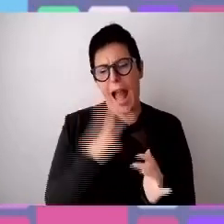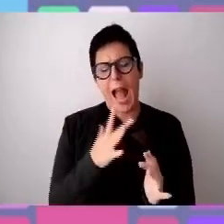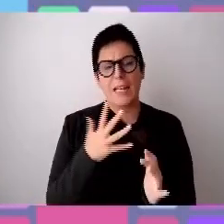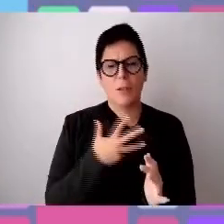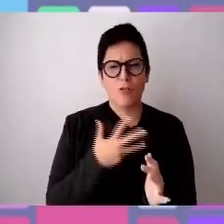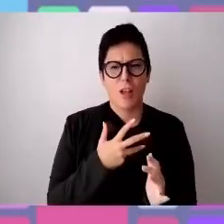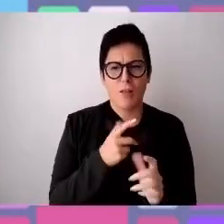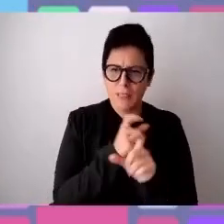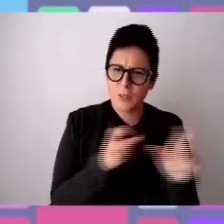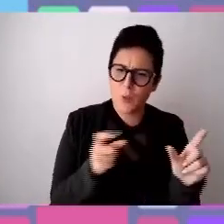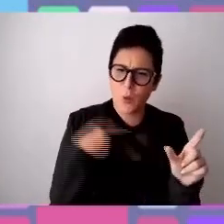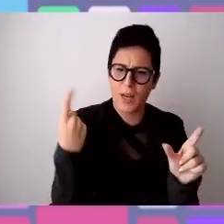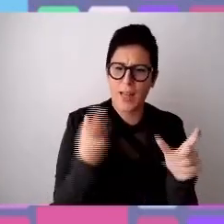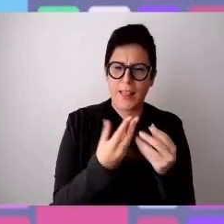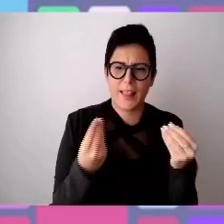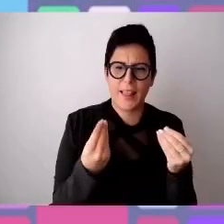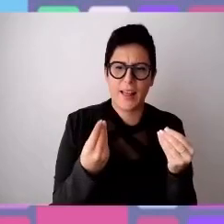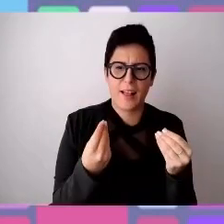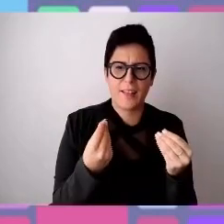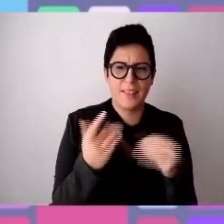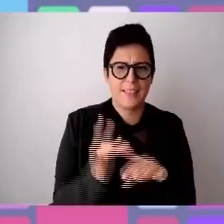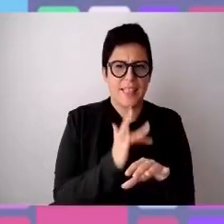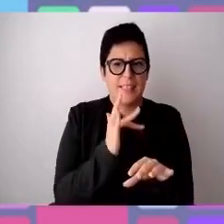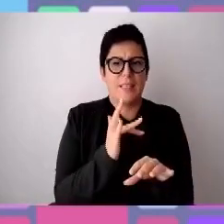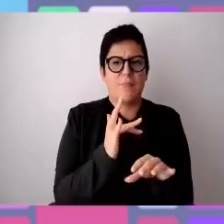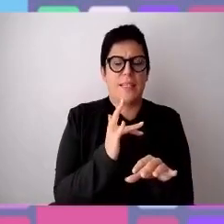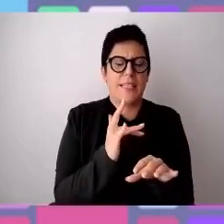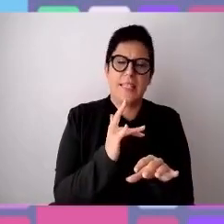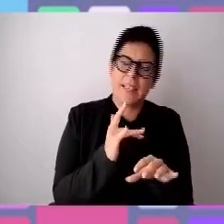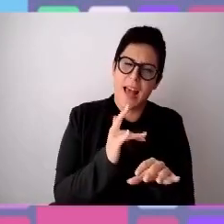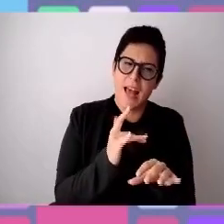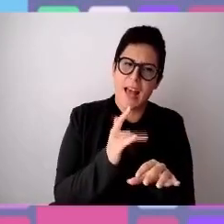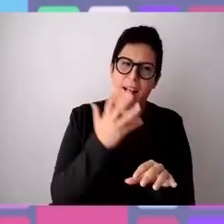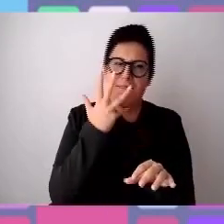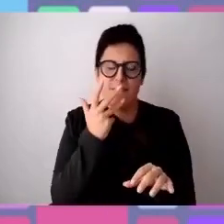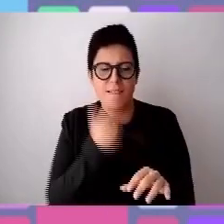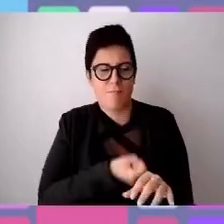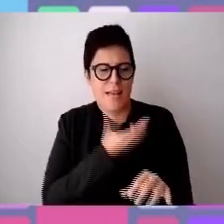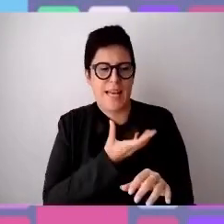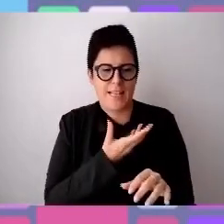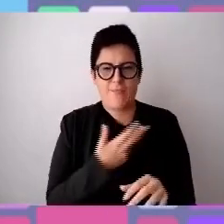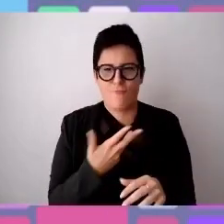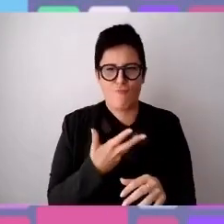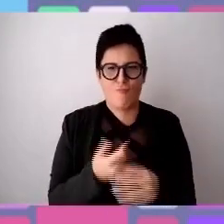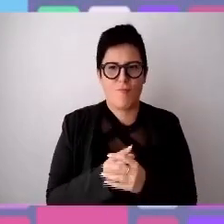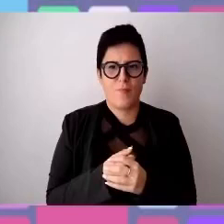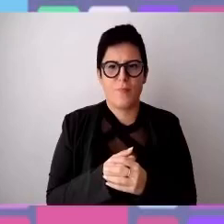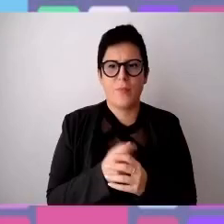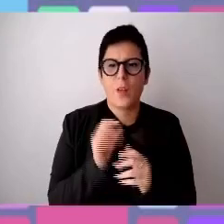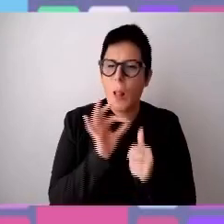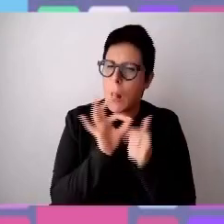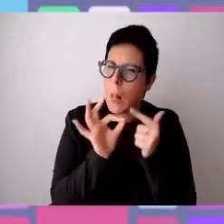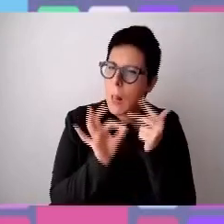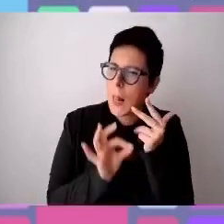molte persone che hanno sia una sensibilità sia una voglia di fare. Io ho trovato alcuni punti